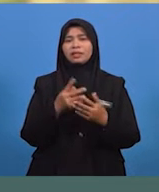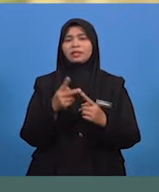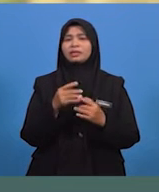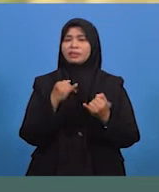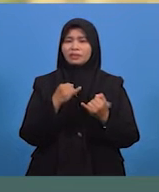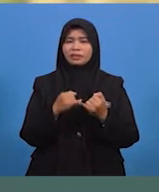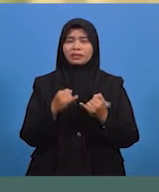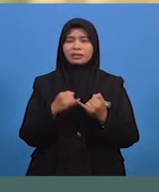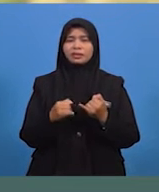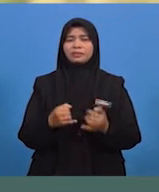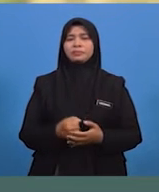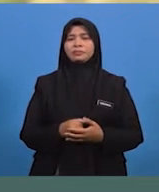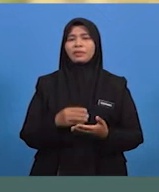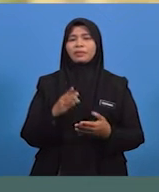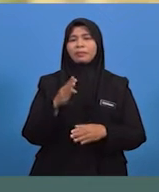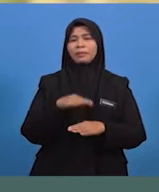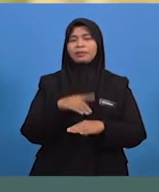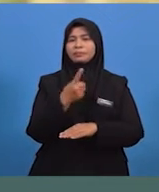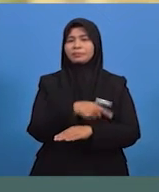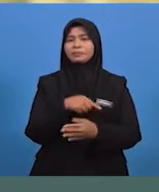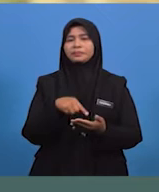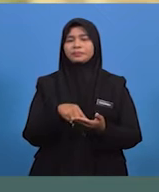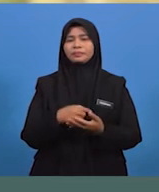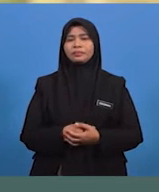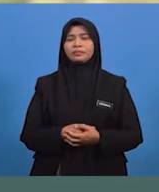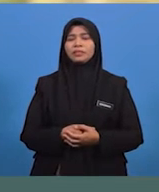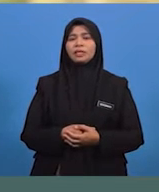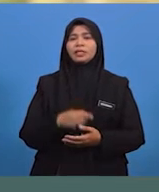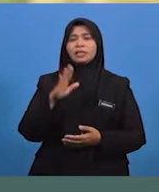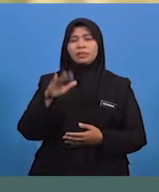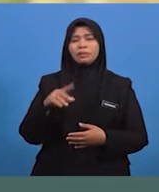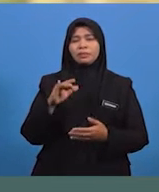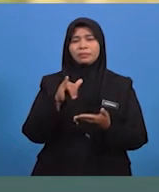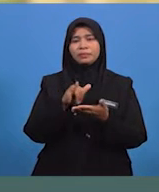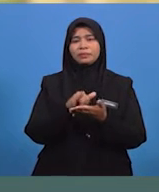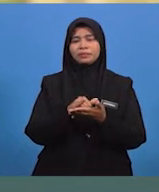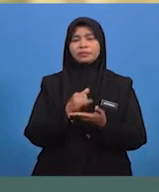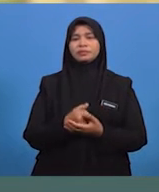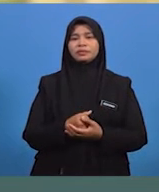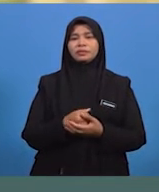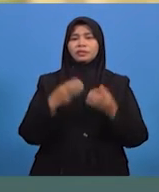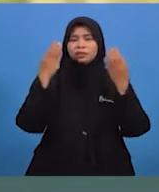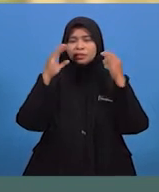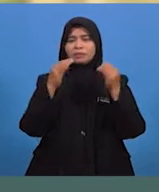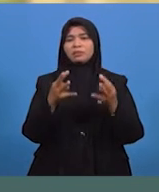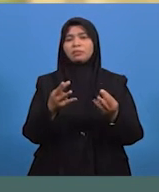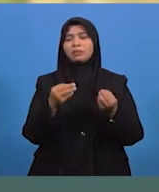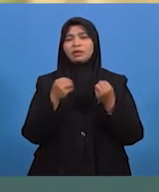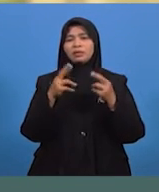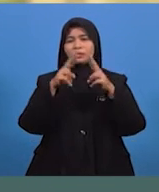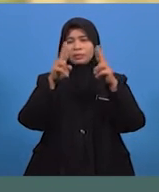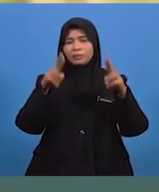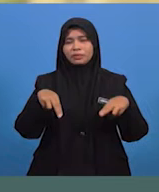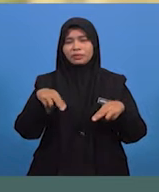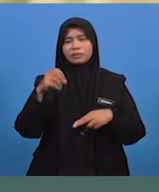menghampiri penghujung sesi pembelajaran kita pada hari ini. Sebelum itu, cikgu